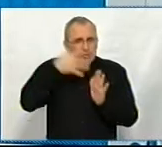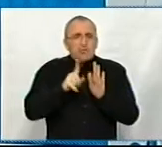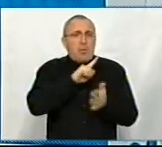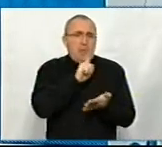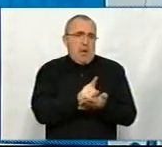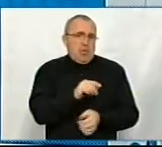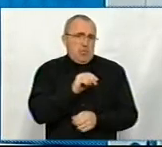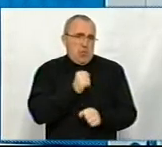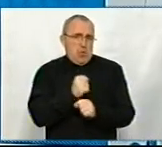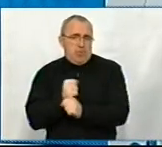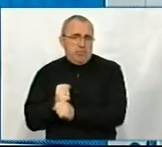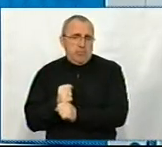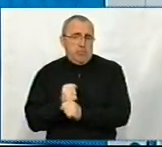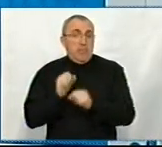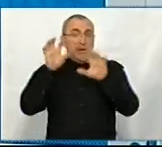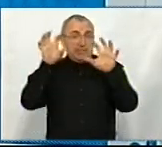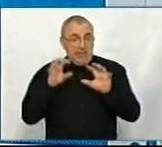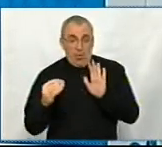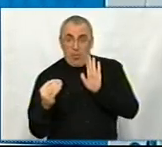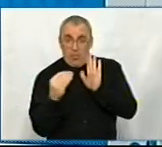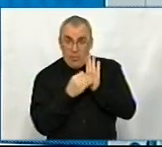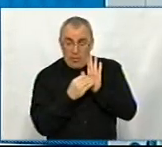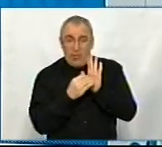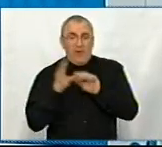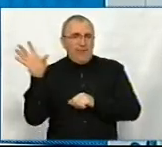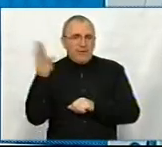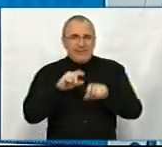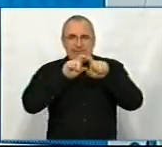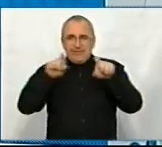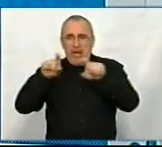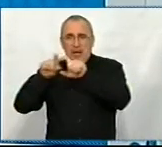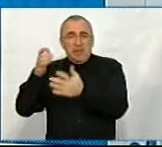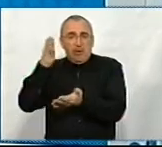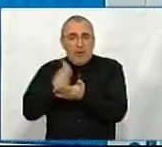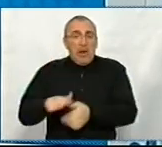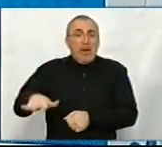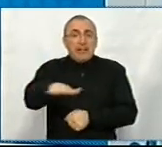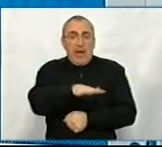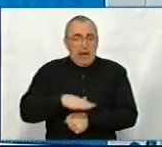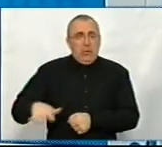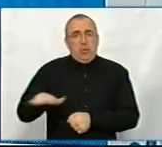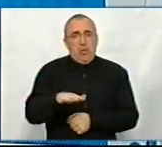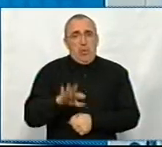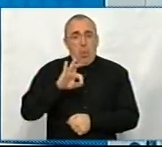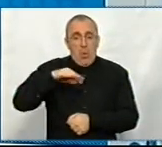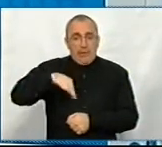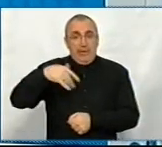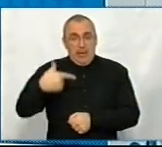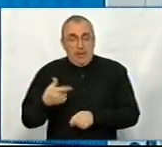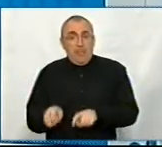робити. І тому, ну, але закон чітко каже, що всі заклади, які знаходяться на території ОТГ,